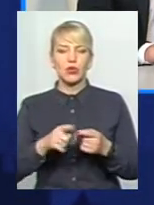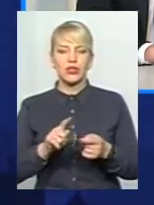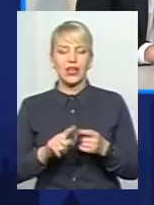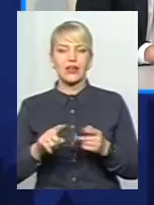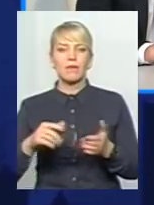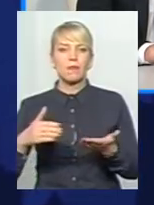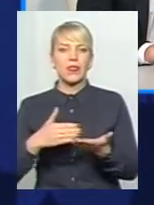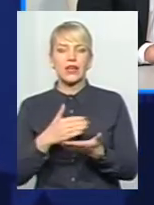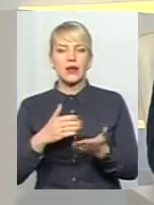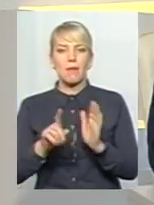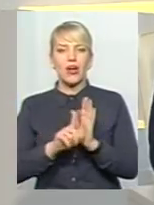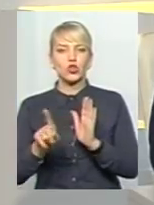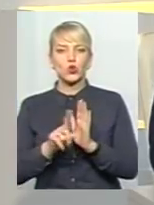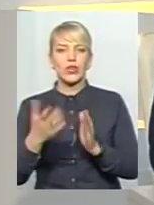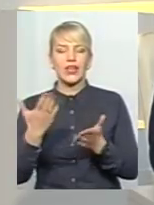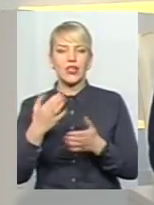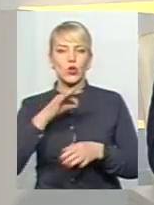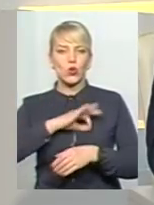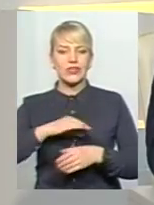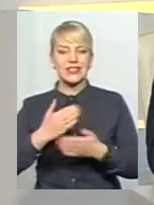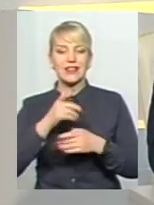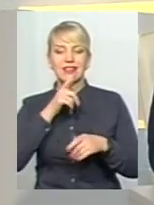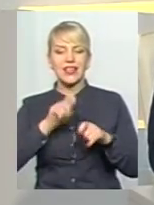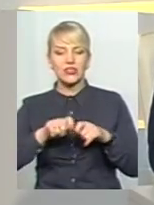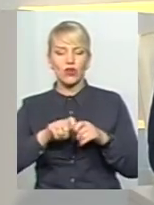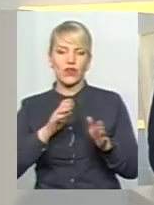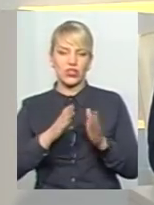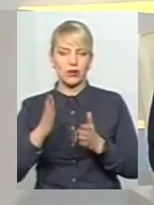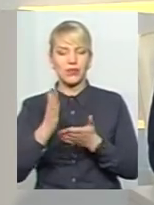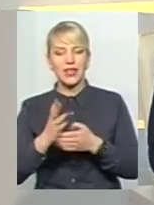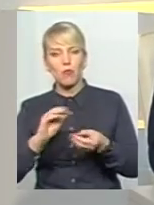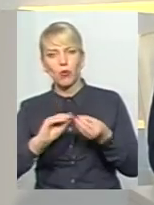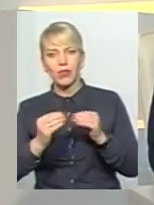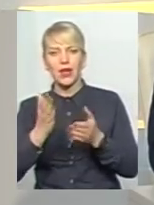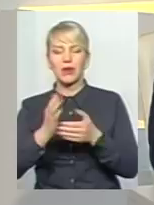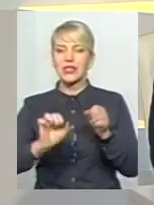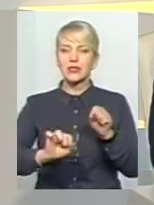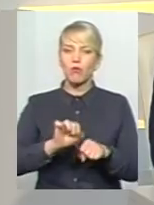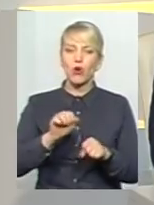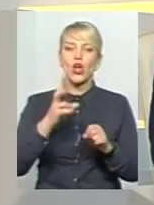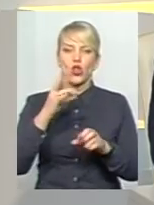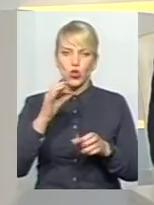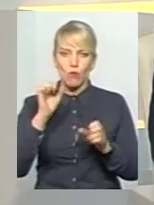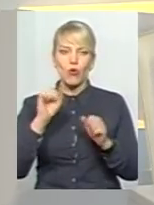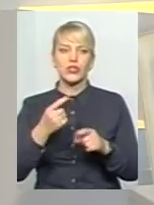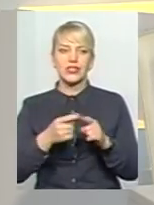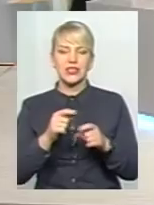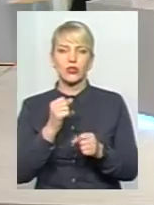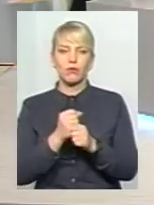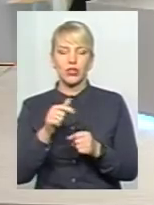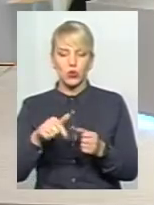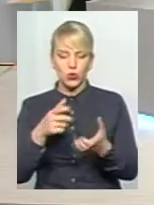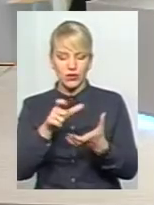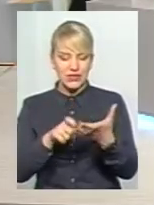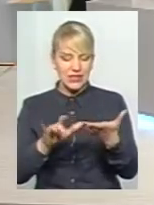маршрутах, яким він користується. Це тестовий режим, є ще проблеми, є збої. Ну, але це вже можна робити. Можна буквально зараз отут в студії зайти і